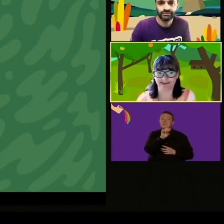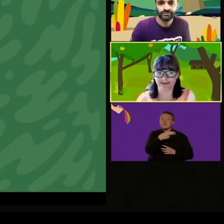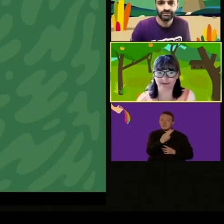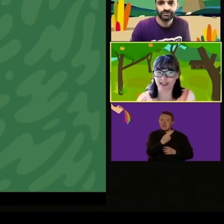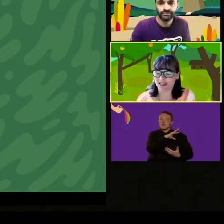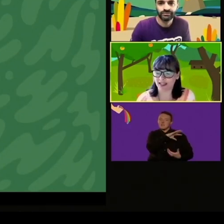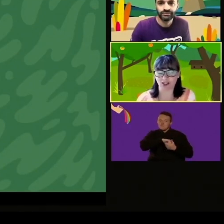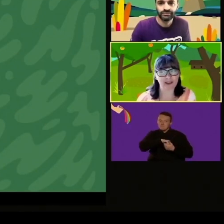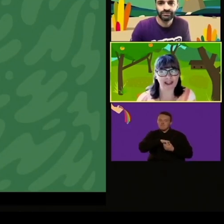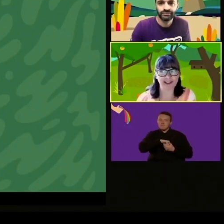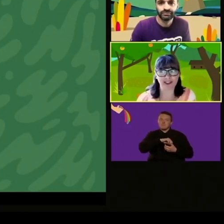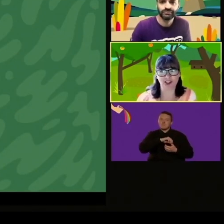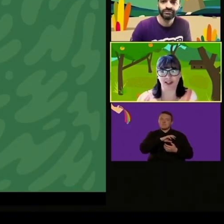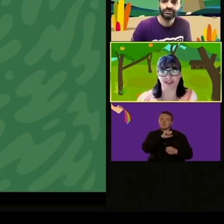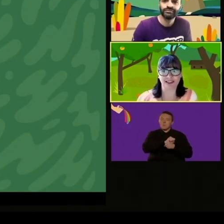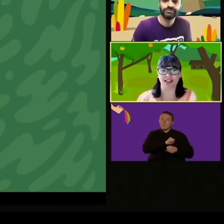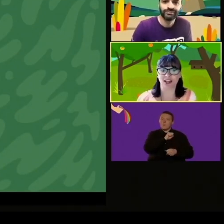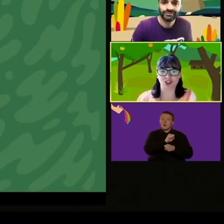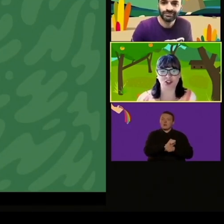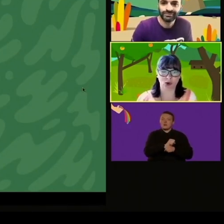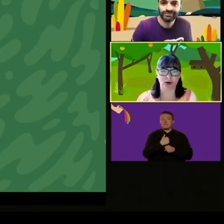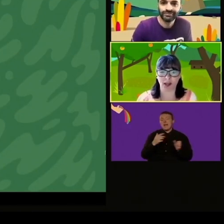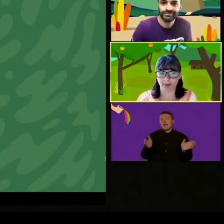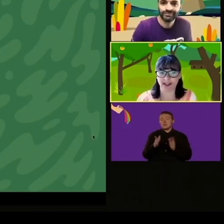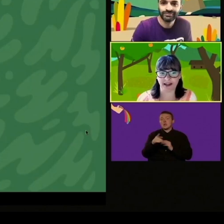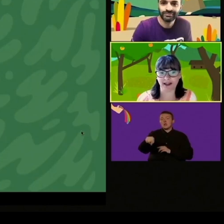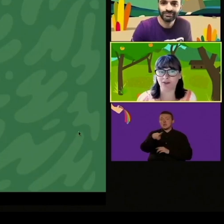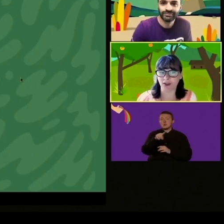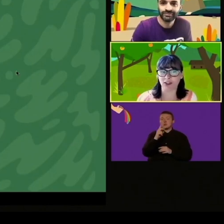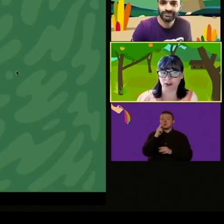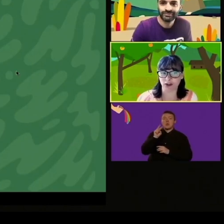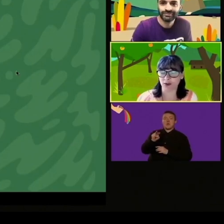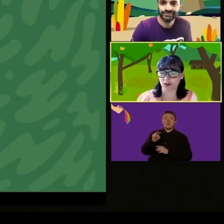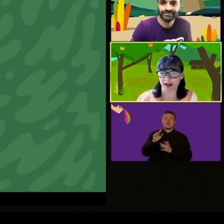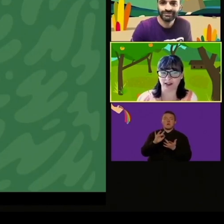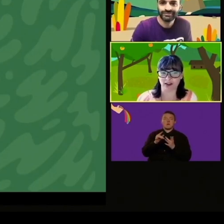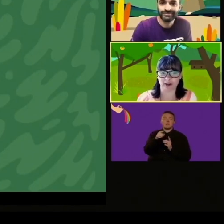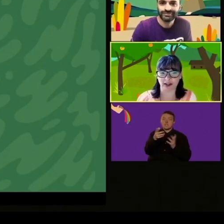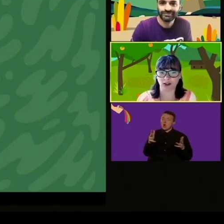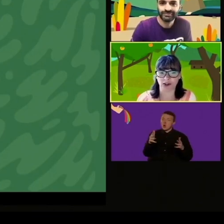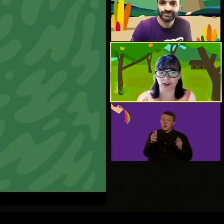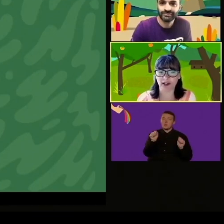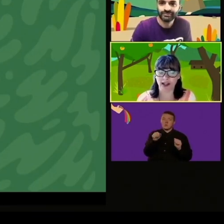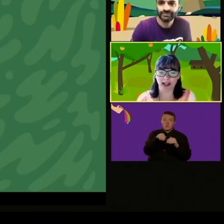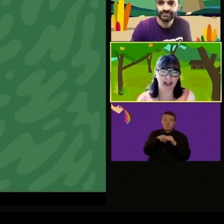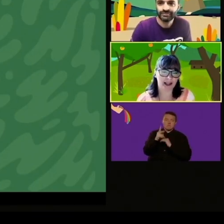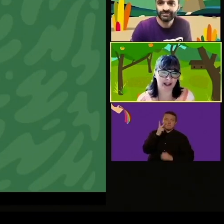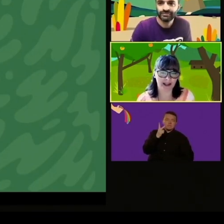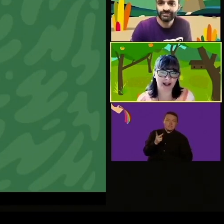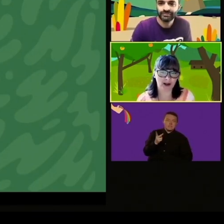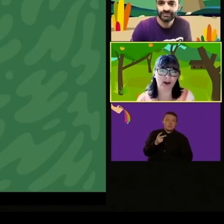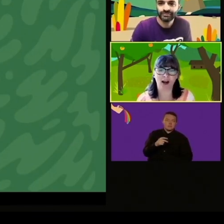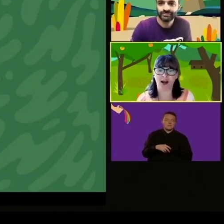parleremo con Marina Burst per parlare di Scratch Junior.